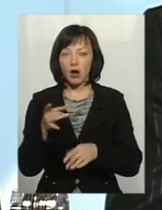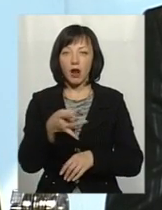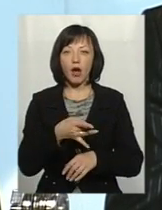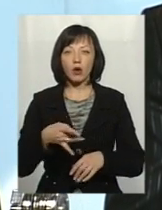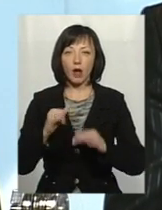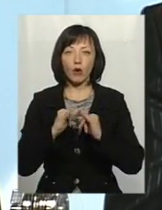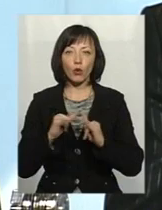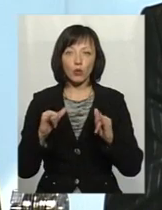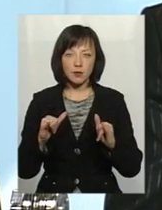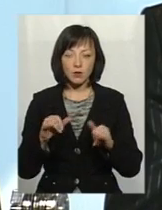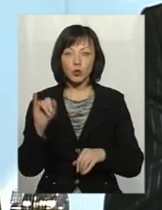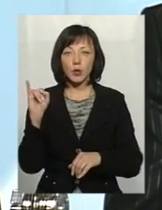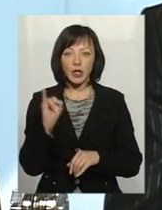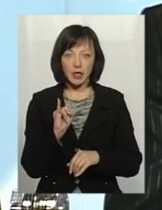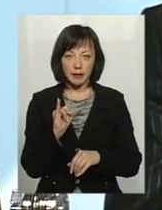розвитку.